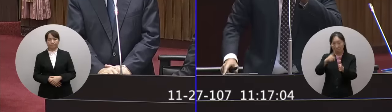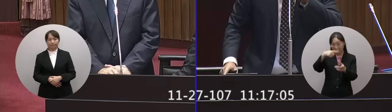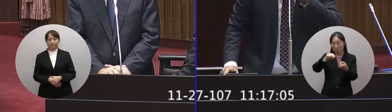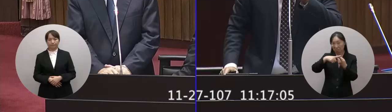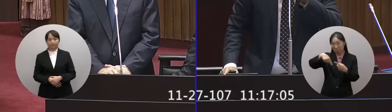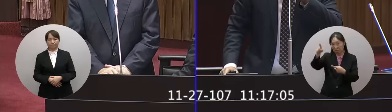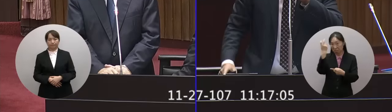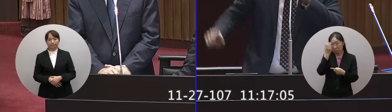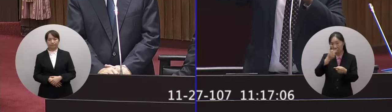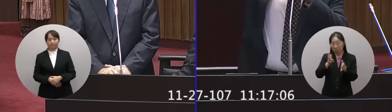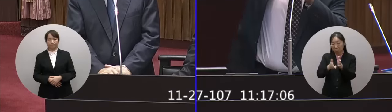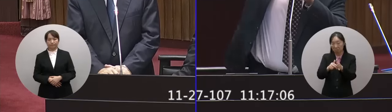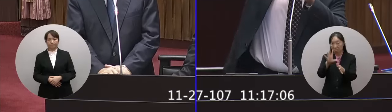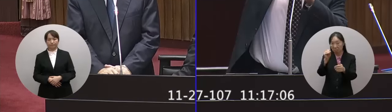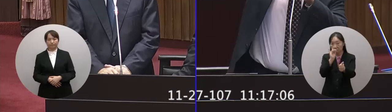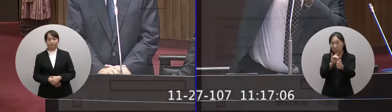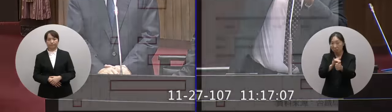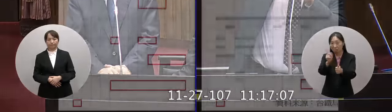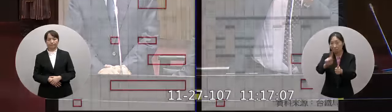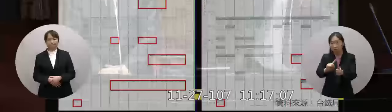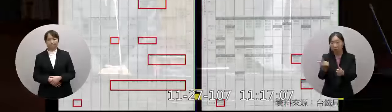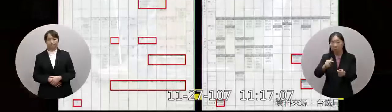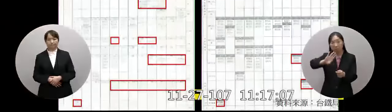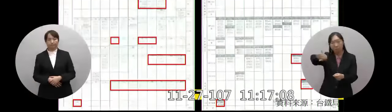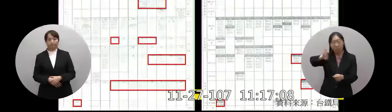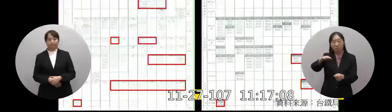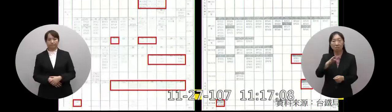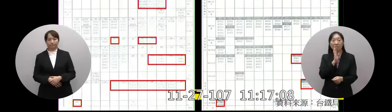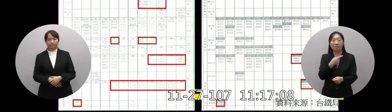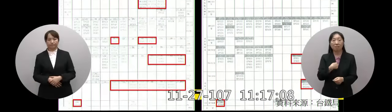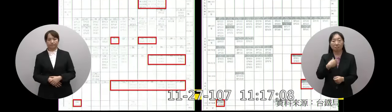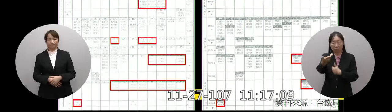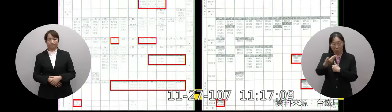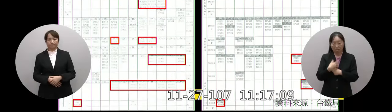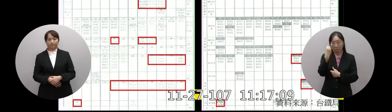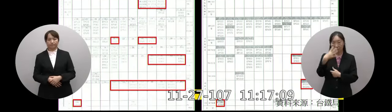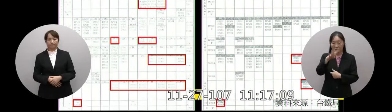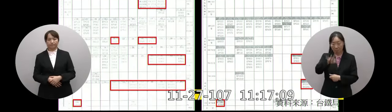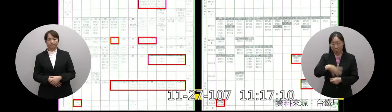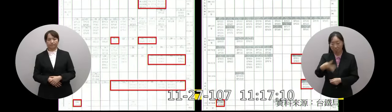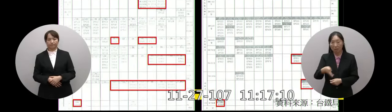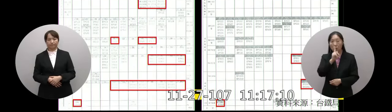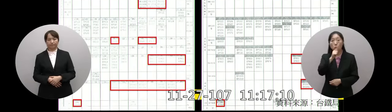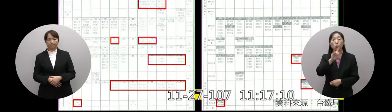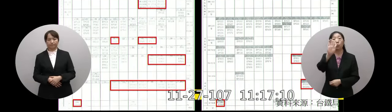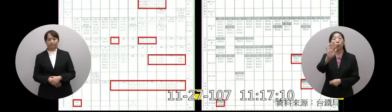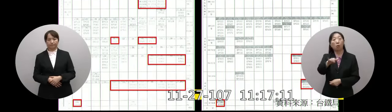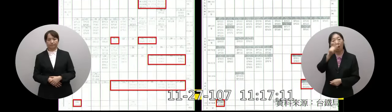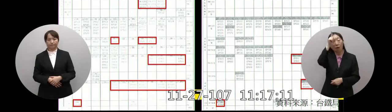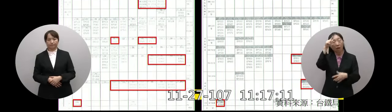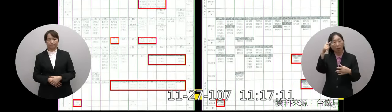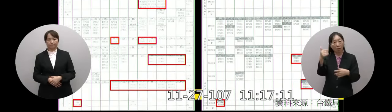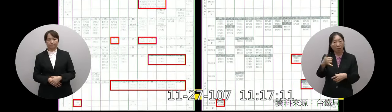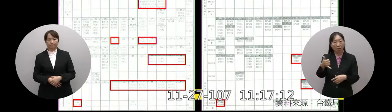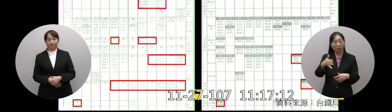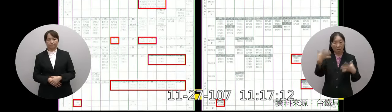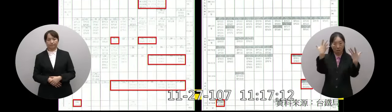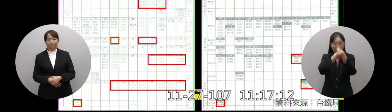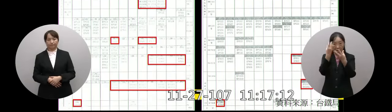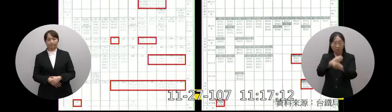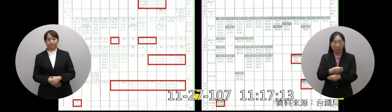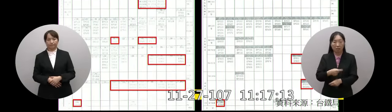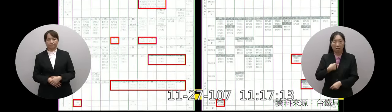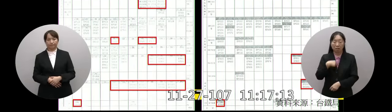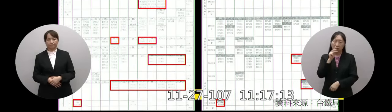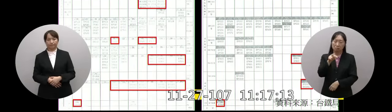你多少事情右手邊是台鐵給我新的表說有啦黃委員你誤會了有更動結果我一